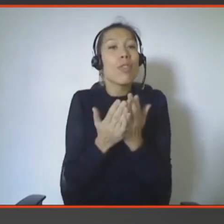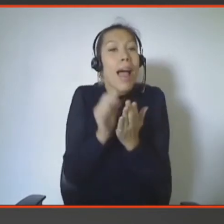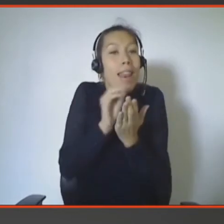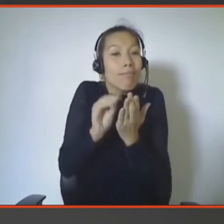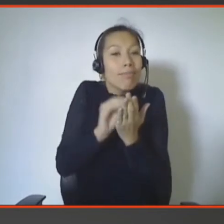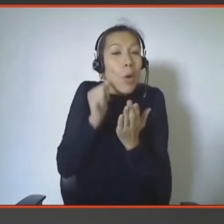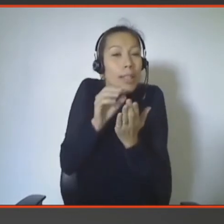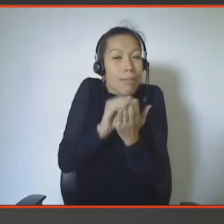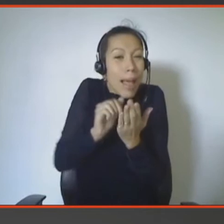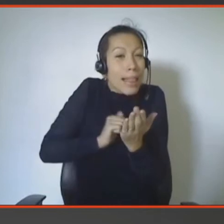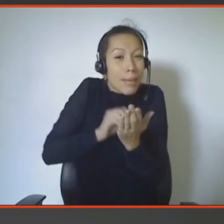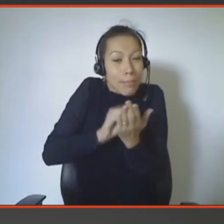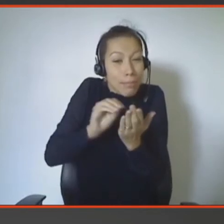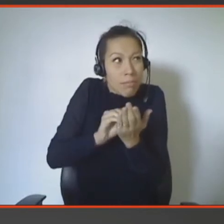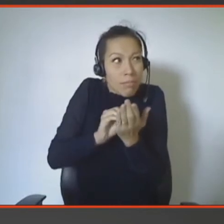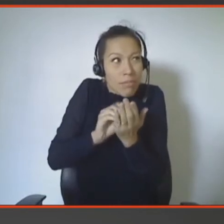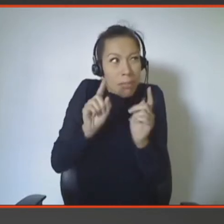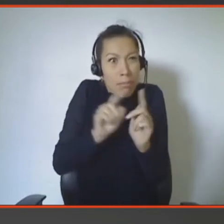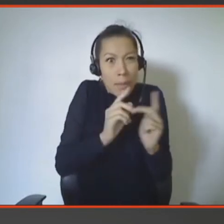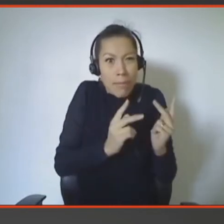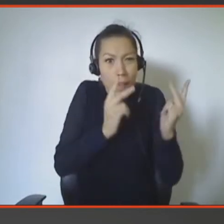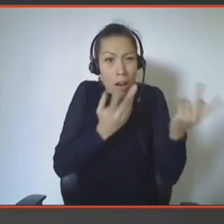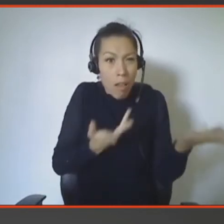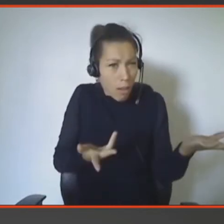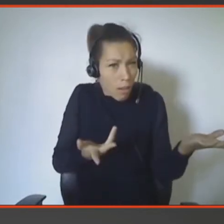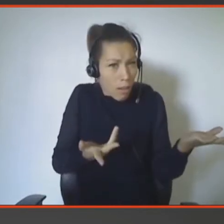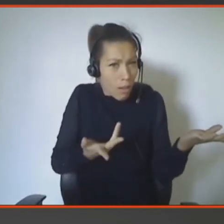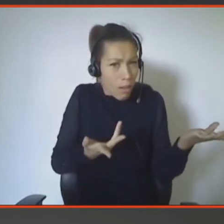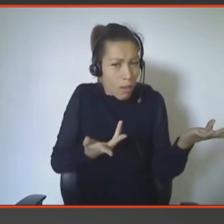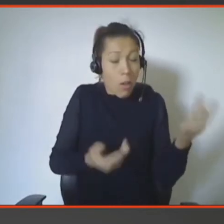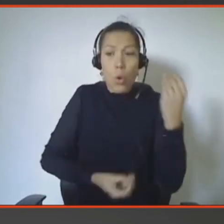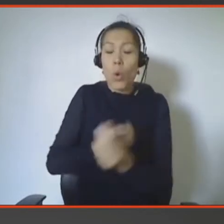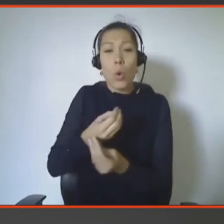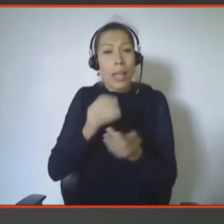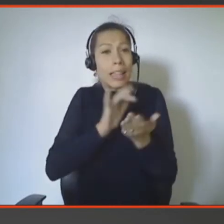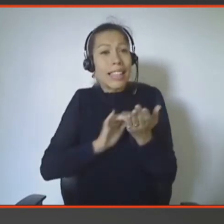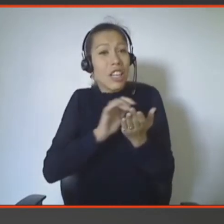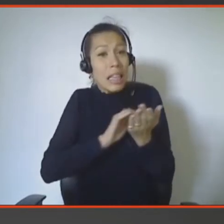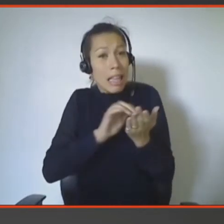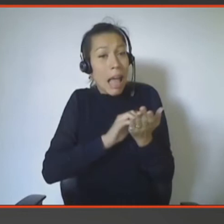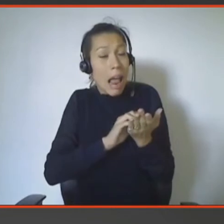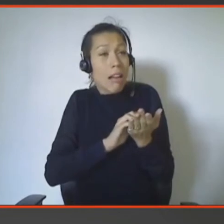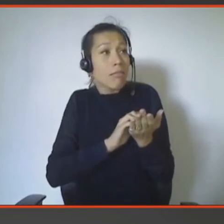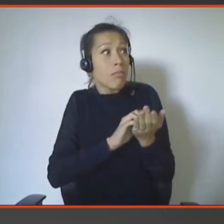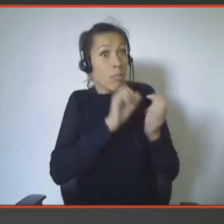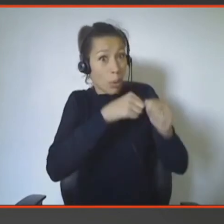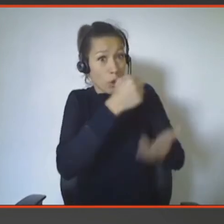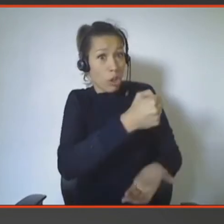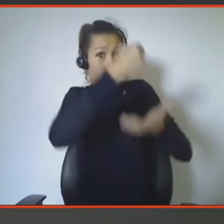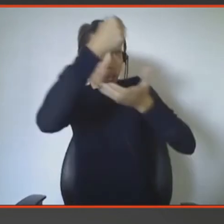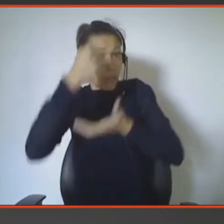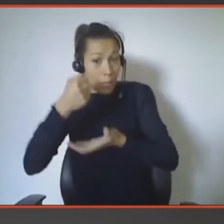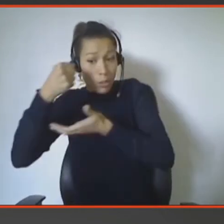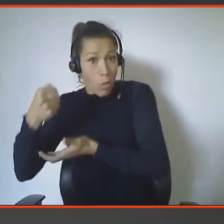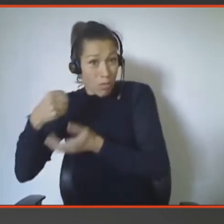Est-ce que le digital, finalement, va être un objet de transmission ? Et ce qu fait au niveau de la recherche pour comprendre